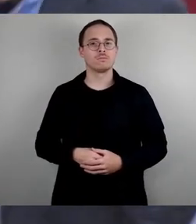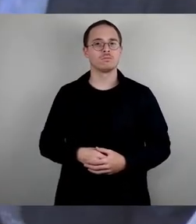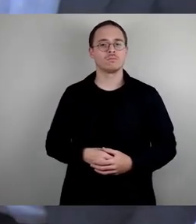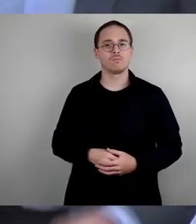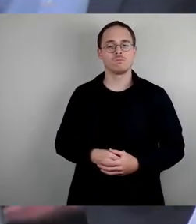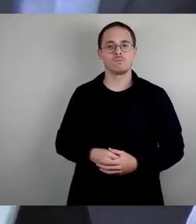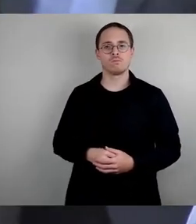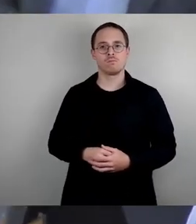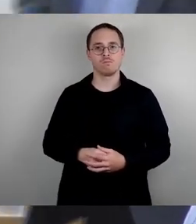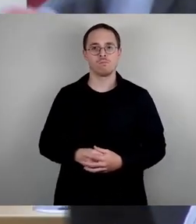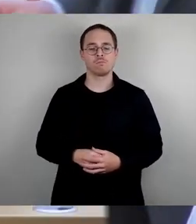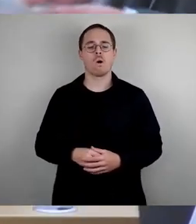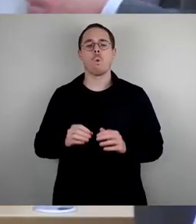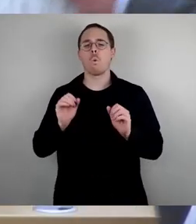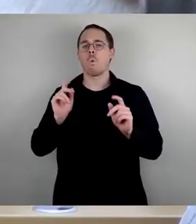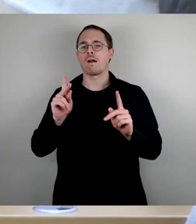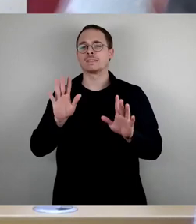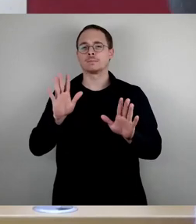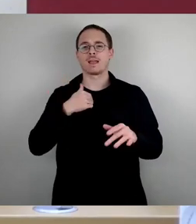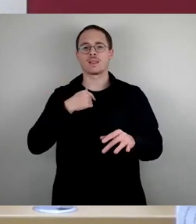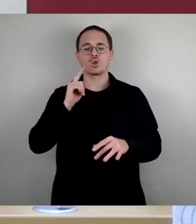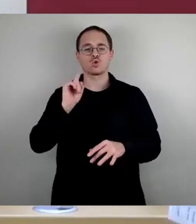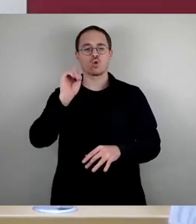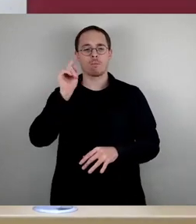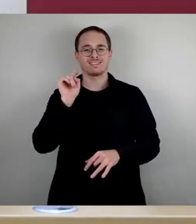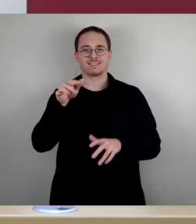Dann der Hinweis nochmal, hier gibt es eine Ergänzungsantrag. Ergänzungsantrag OB,